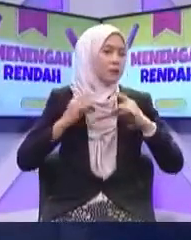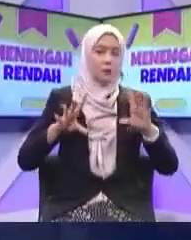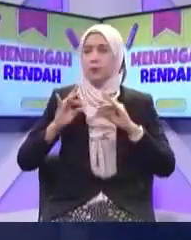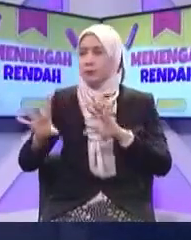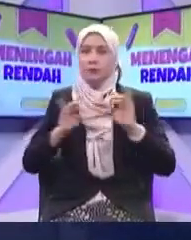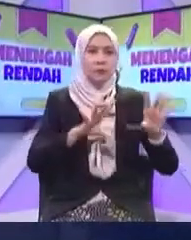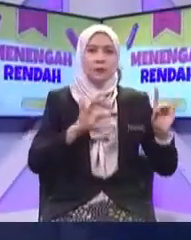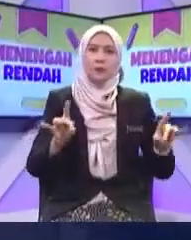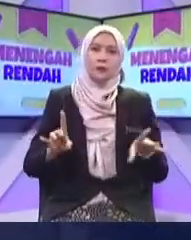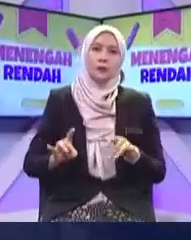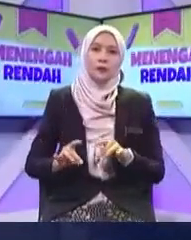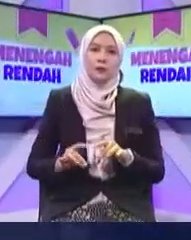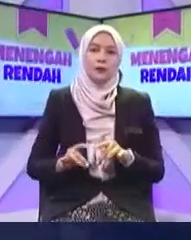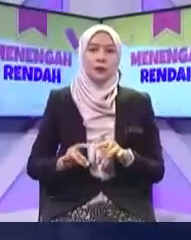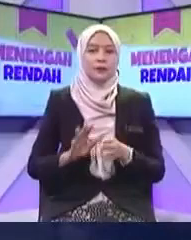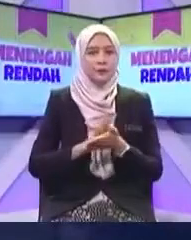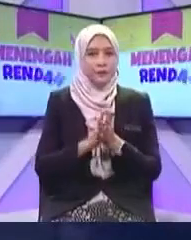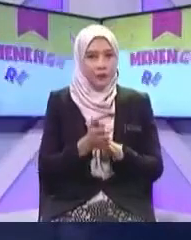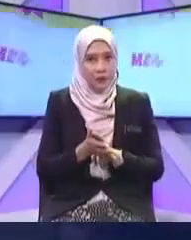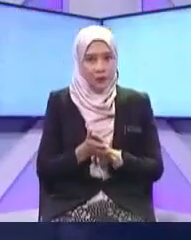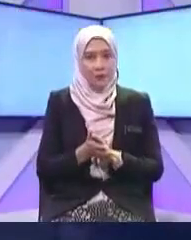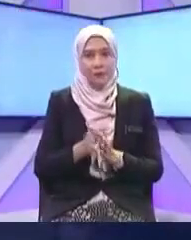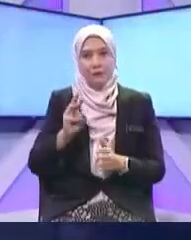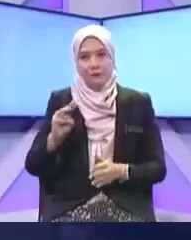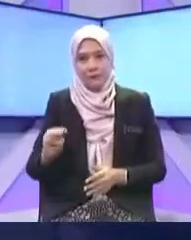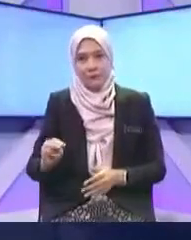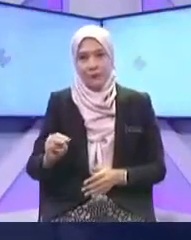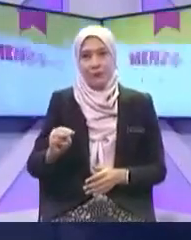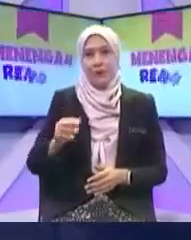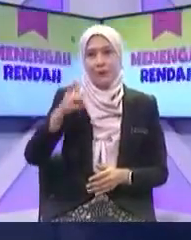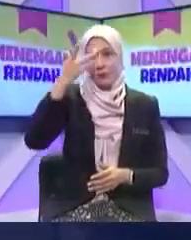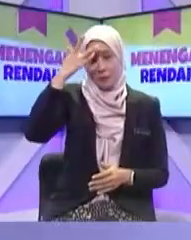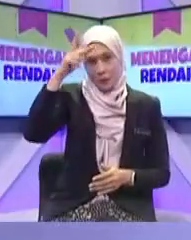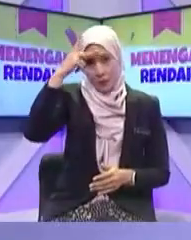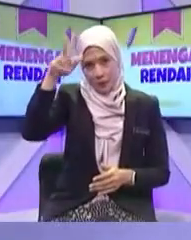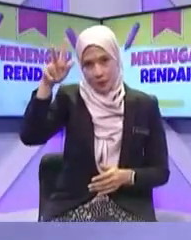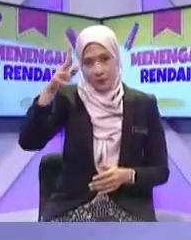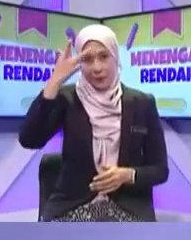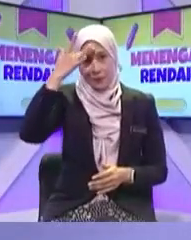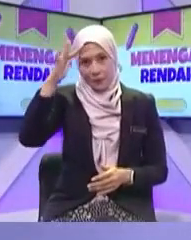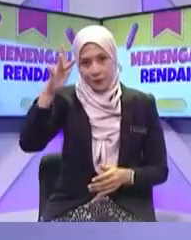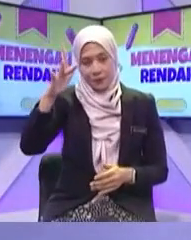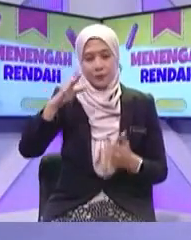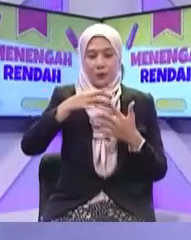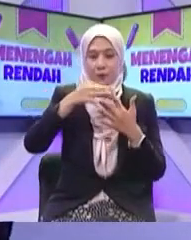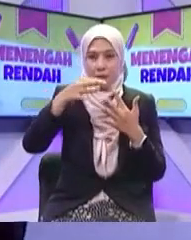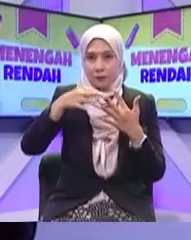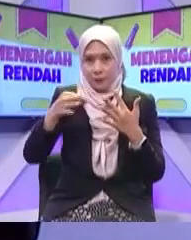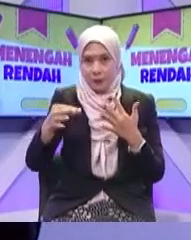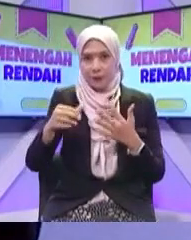Dan pastikan kita Sharing sebelum sharing Kita saring sebelum sharing Pastikan betul maklumat tu Kalau tak perlu Tak perlu kongsi